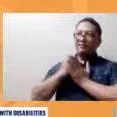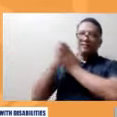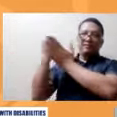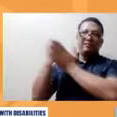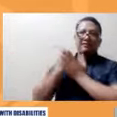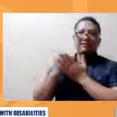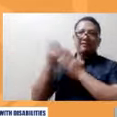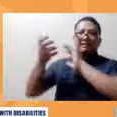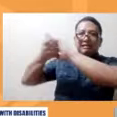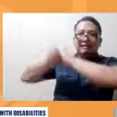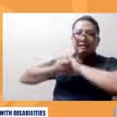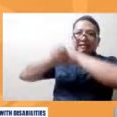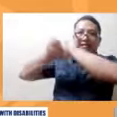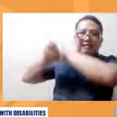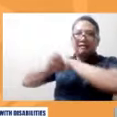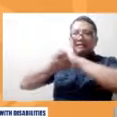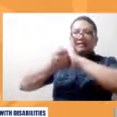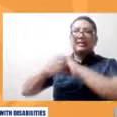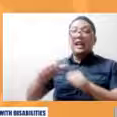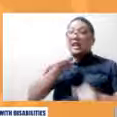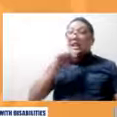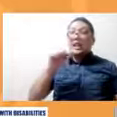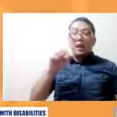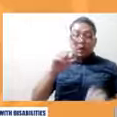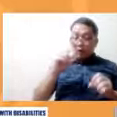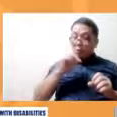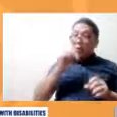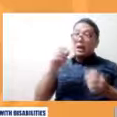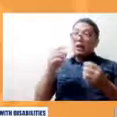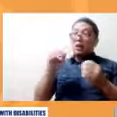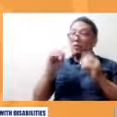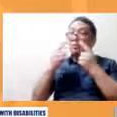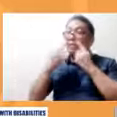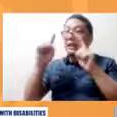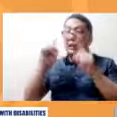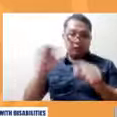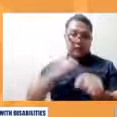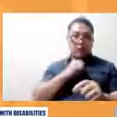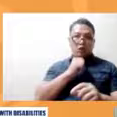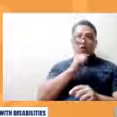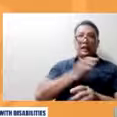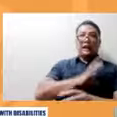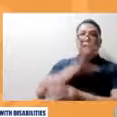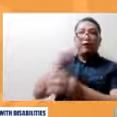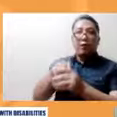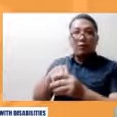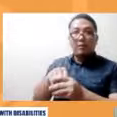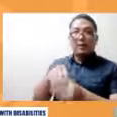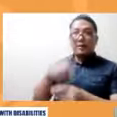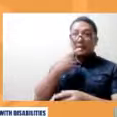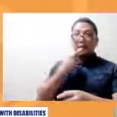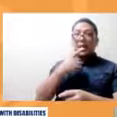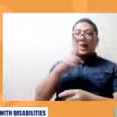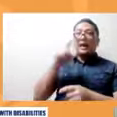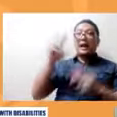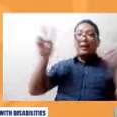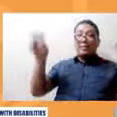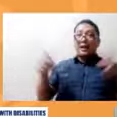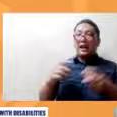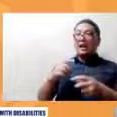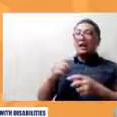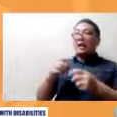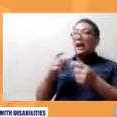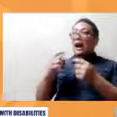sabi mo din kanina nothing about us without us masyado rin pong striking yun at we will keep that in mind ito